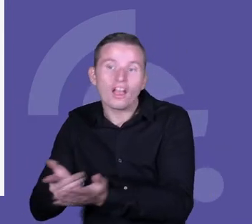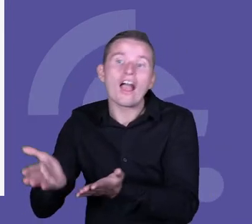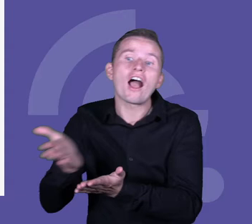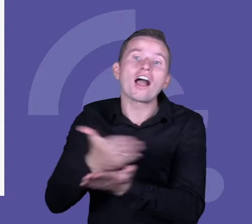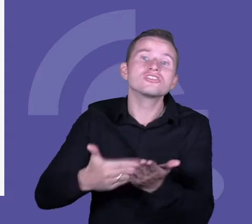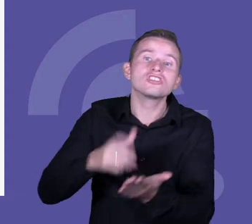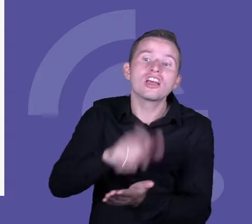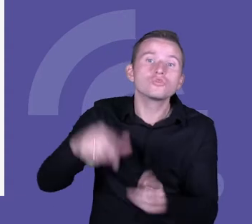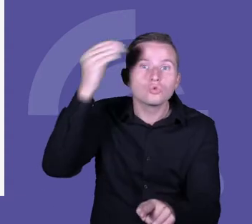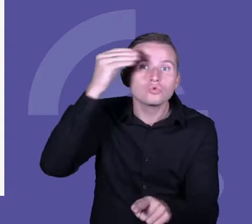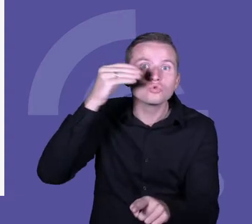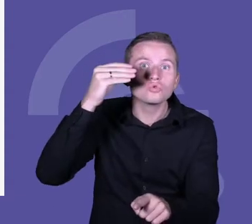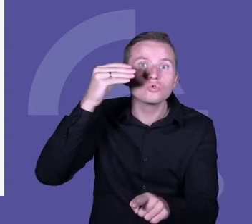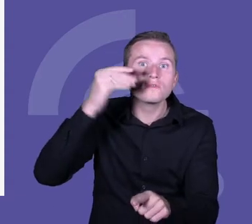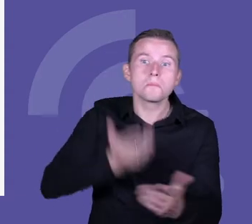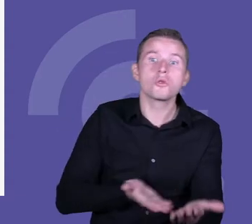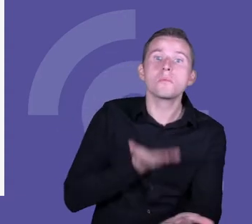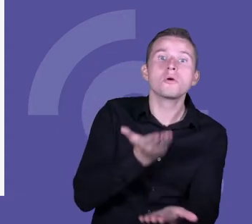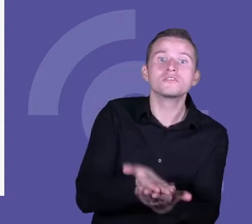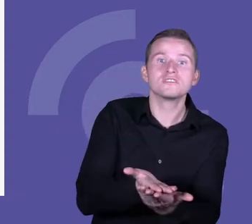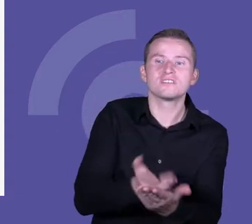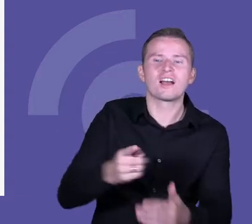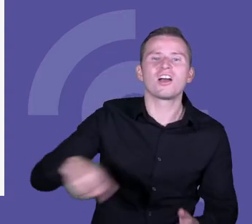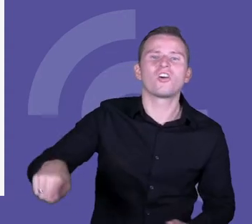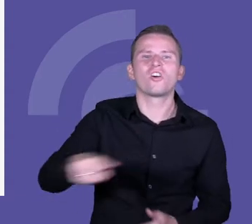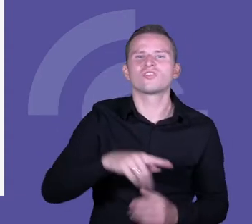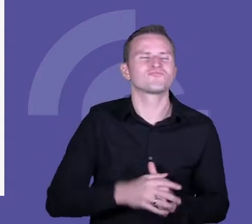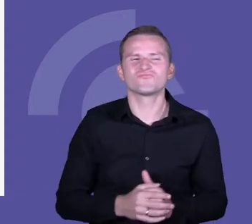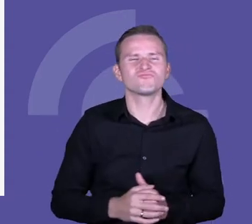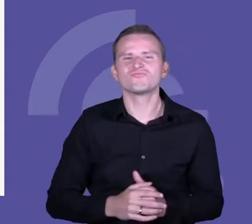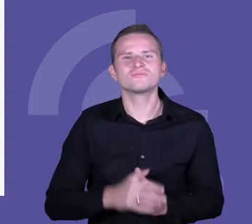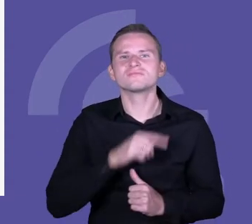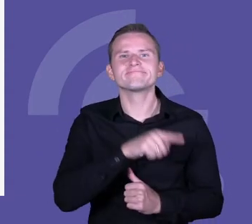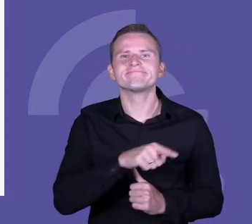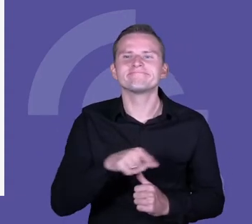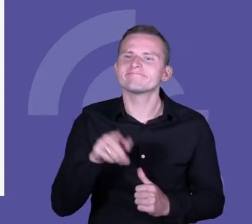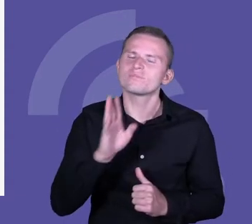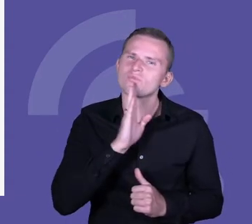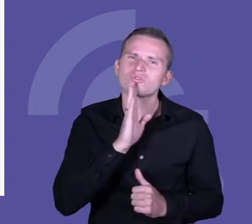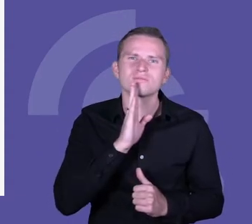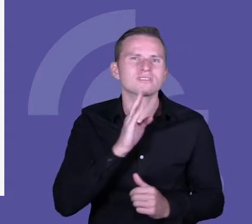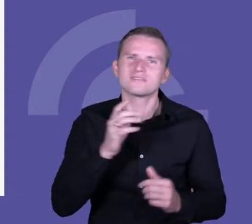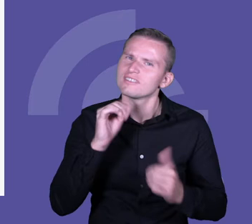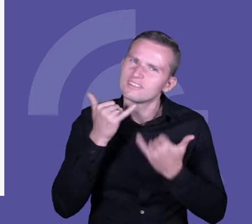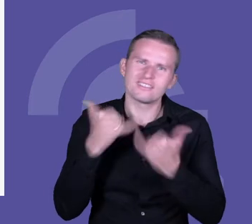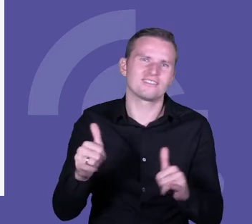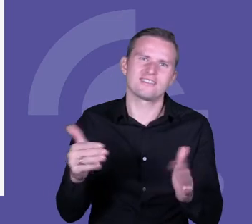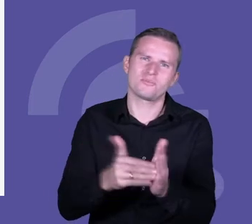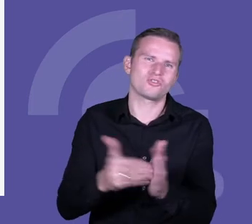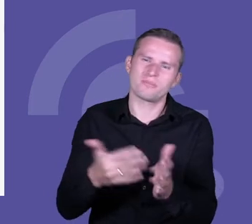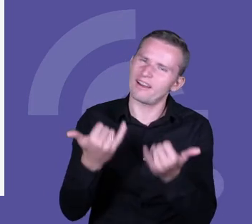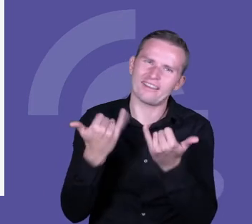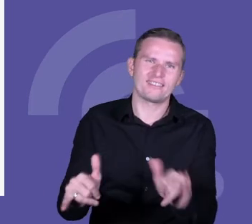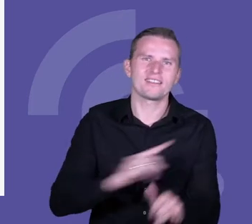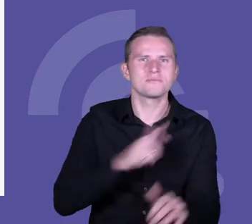rozwiązaniami, to w ogóle zostanie wykluczona, bo one są dla nich za daleko i oni powinni dostać coś kompletnie innego, czy powinniśmy podejść do nich